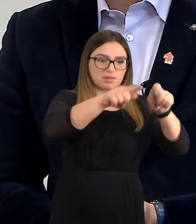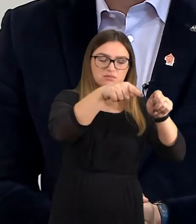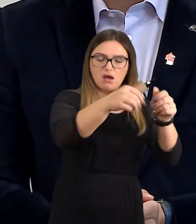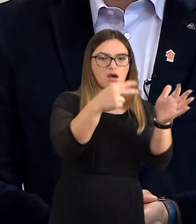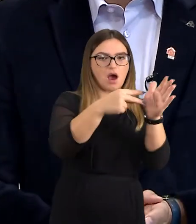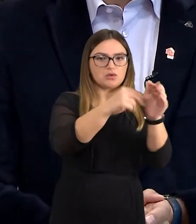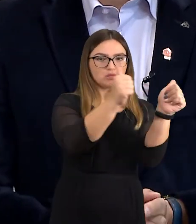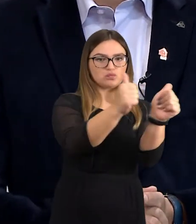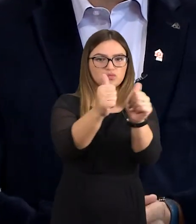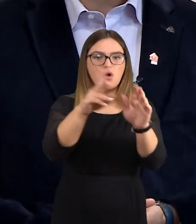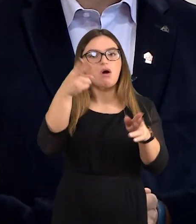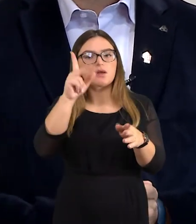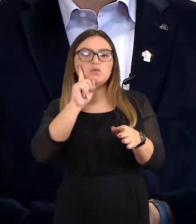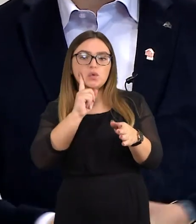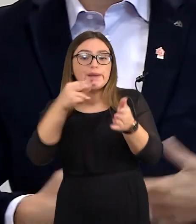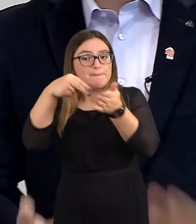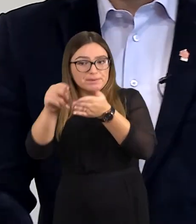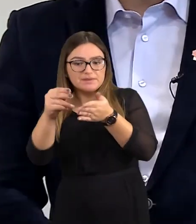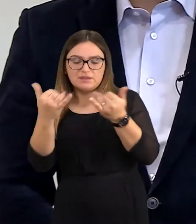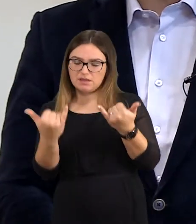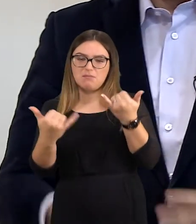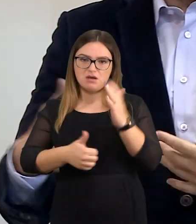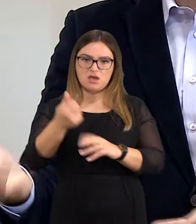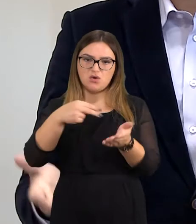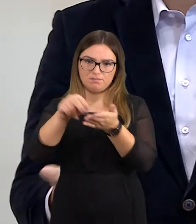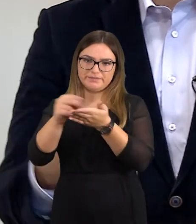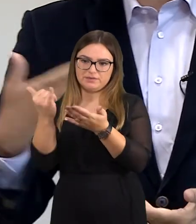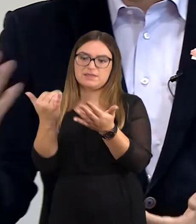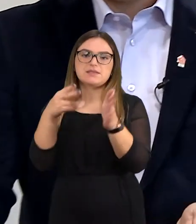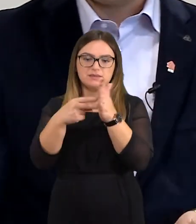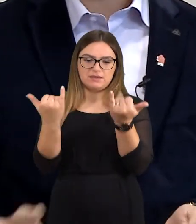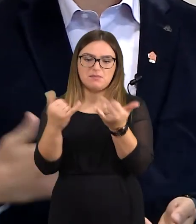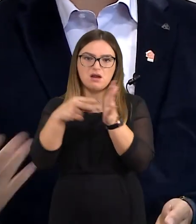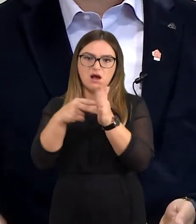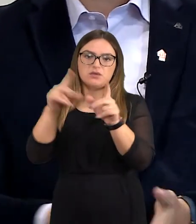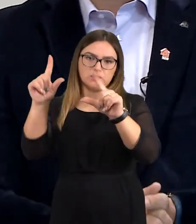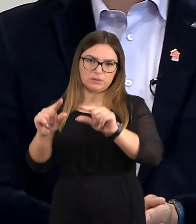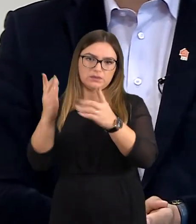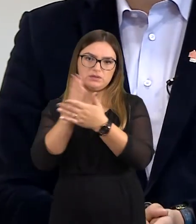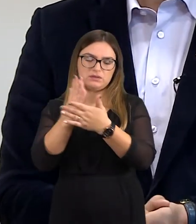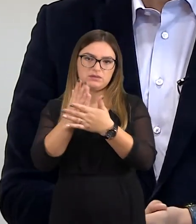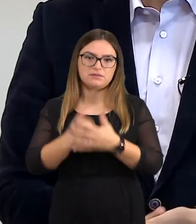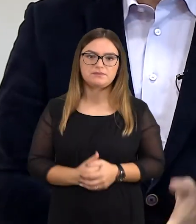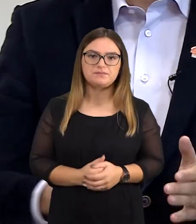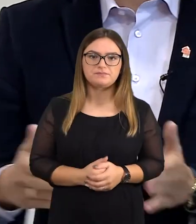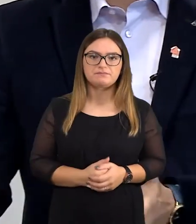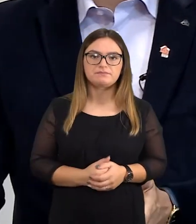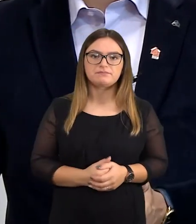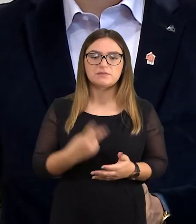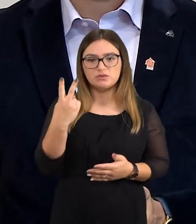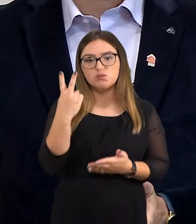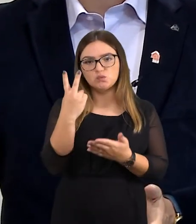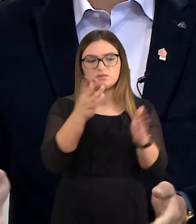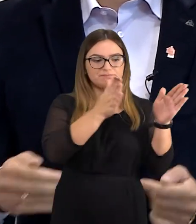kainas. O kas pirkti nori geriausias suskupti dabar jau, sakykime, vat lapkričio pabaigo, įgruodį. Tai du